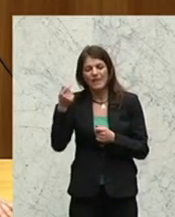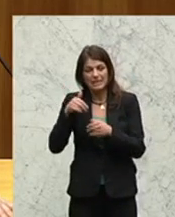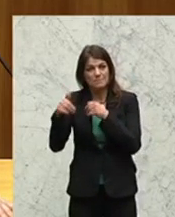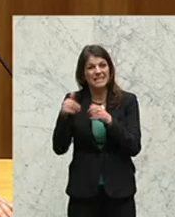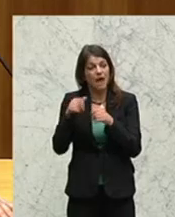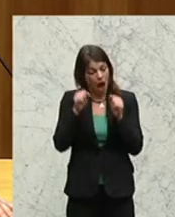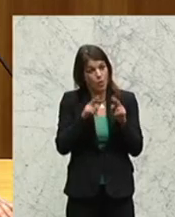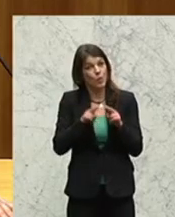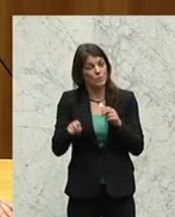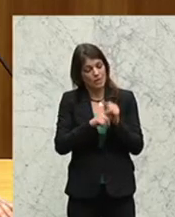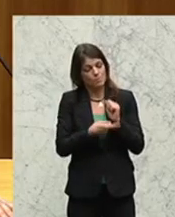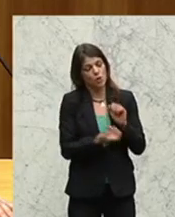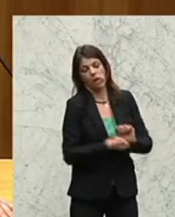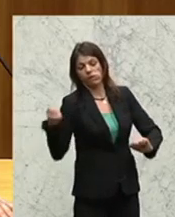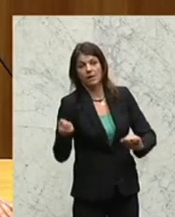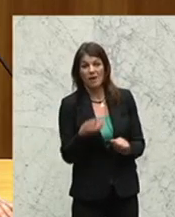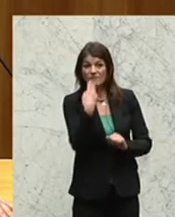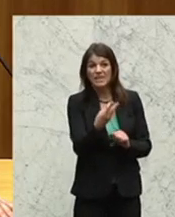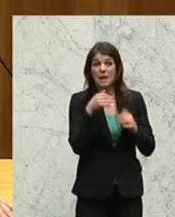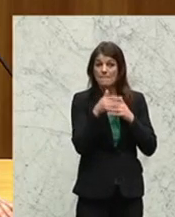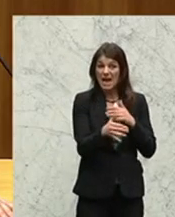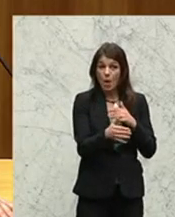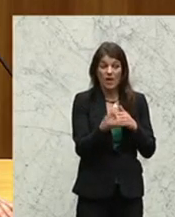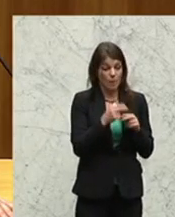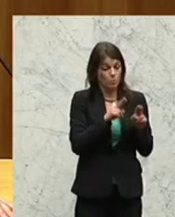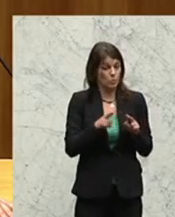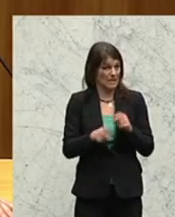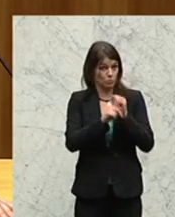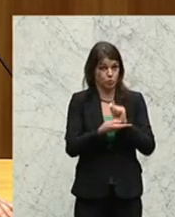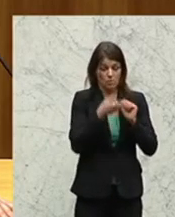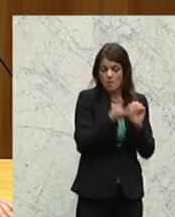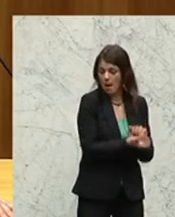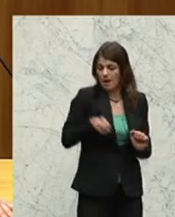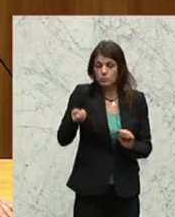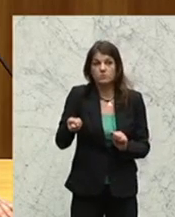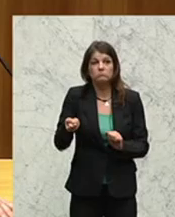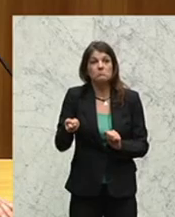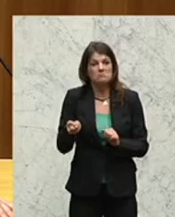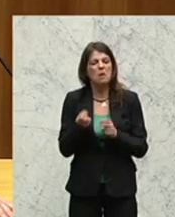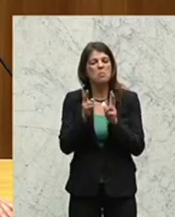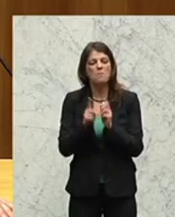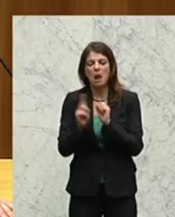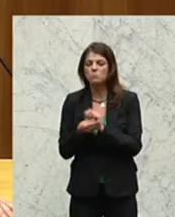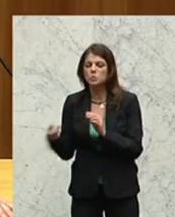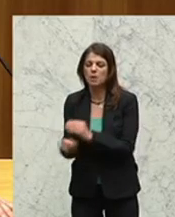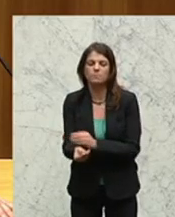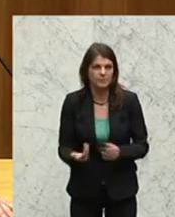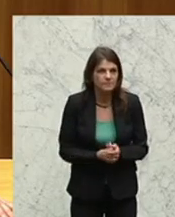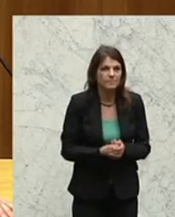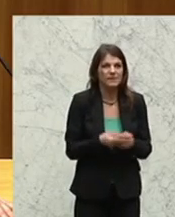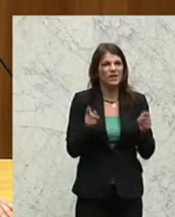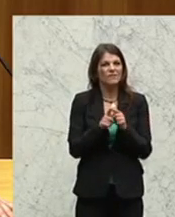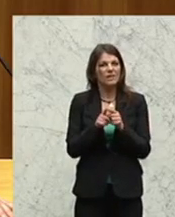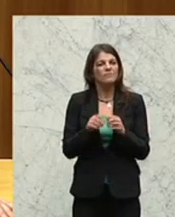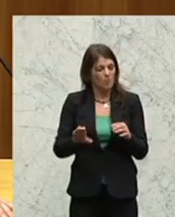Justizbudget. Es werden 40 Millionen aus dem Justizbudget abgezogen und ins normale Budget übergeführt, oder besser gesagt